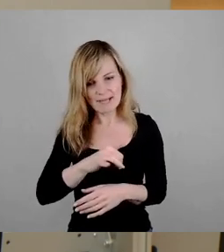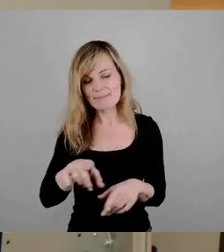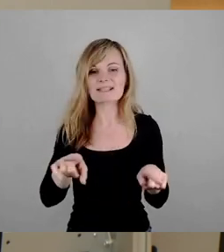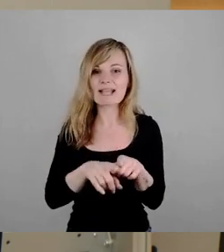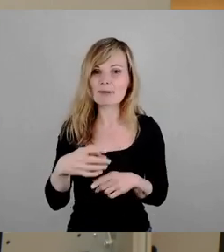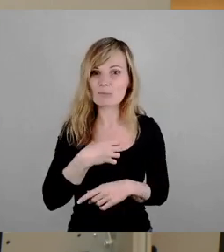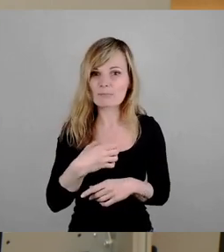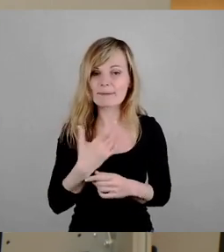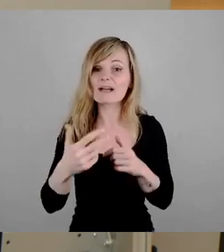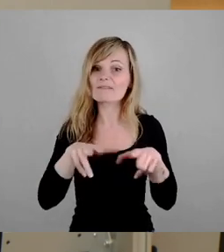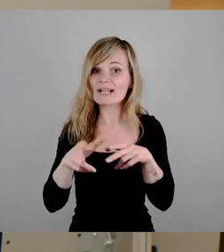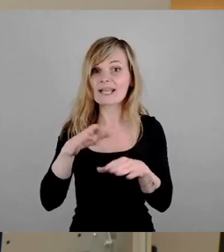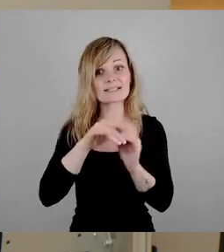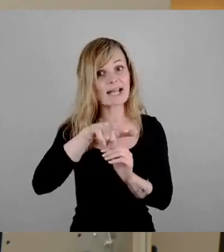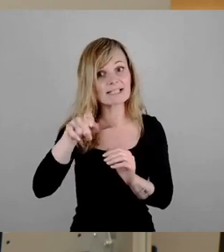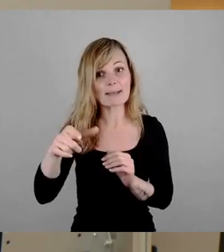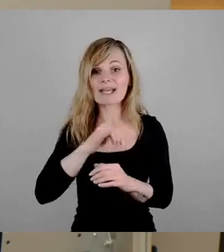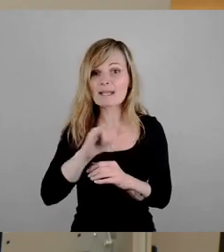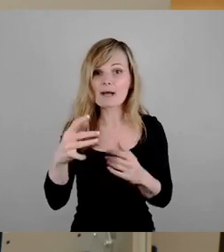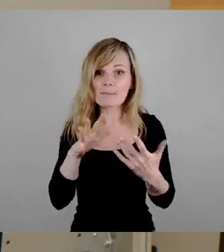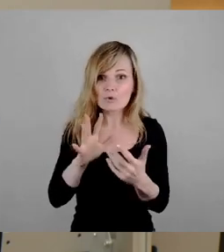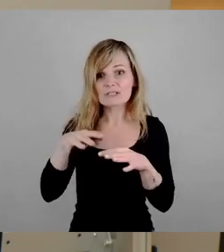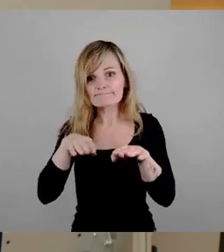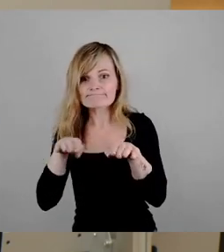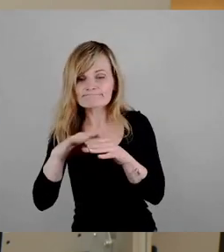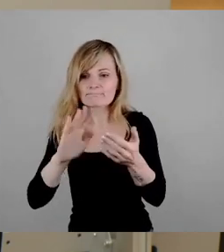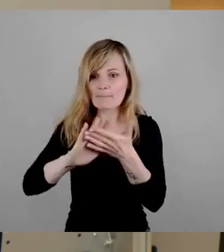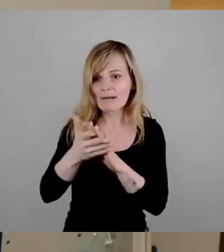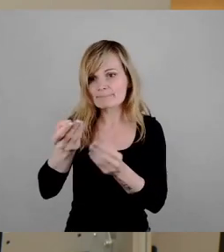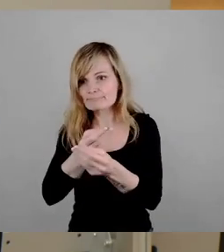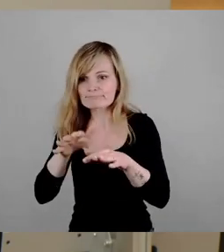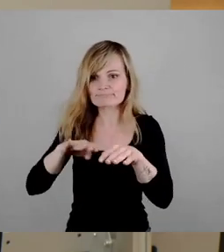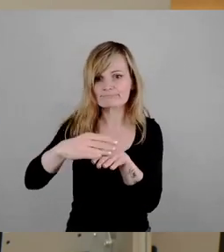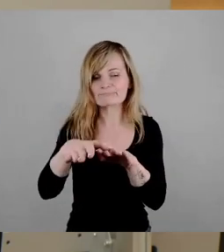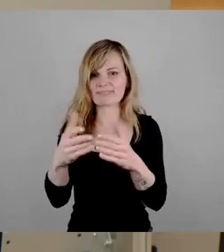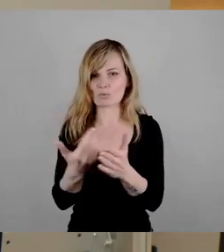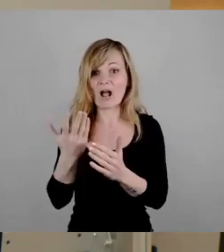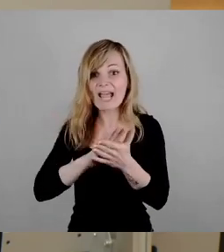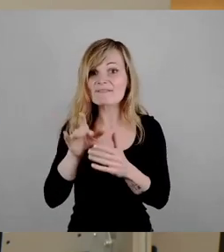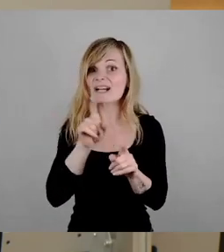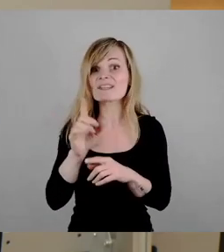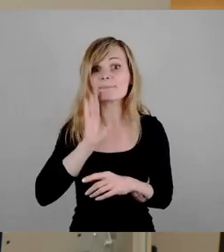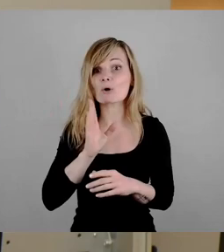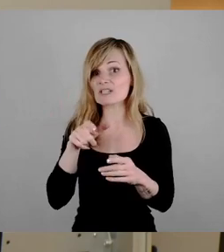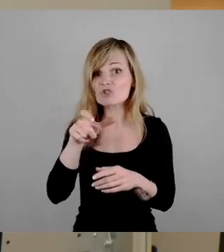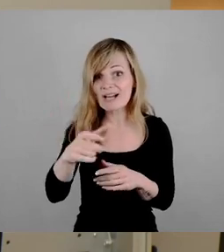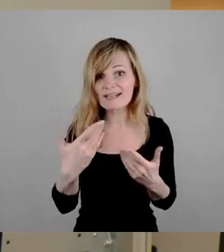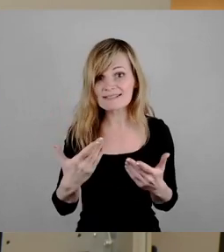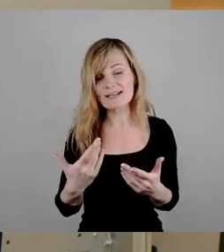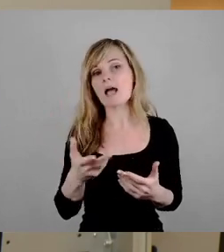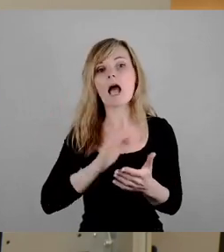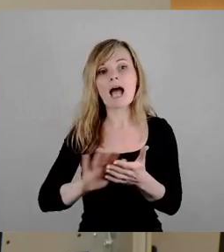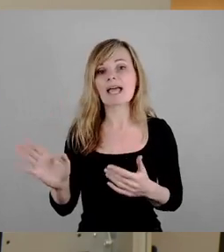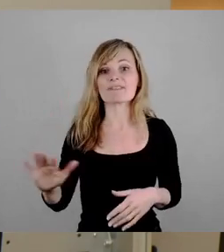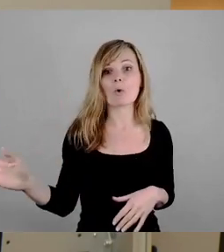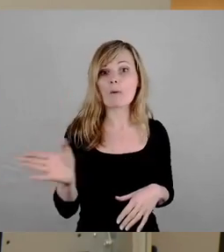Verkehrsteilnehmer untereinander arrangieren müssen. Es wird nicht überall so einfach wie auf der Bautzner Straße gehen, wo ich einfach mal komplett